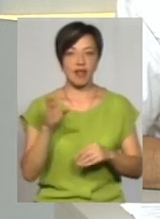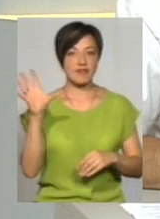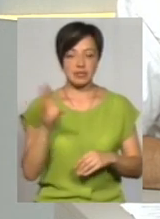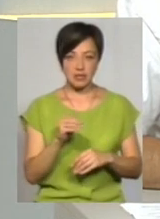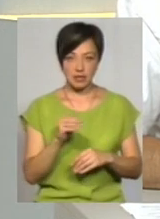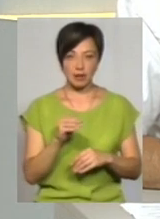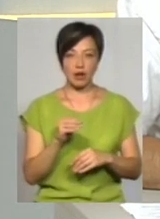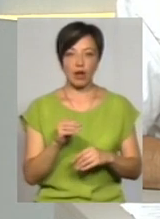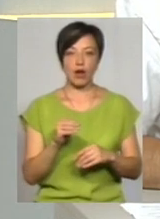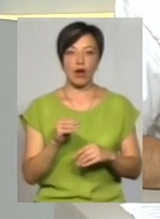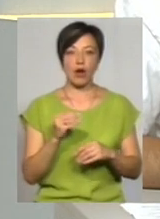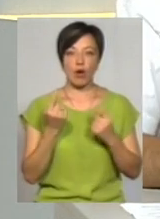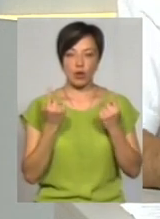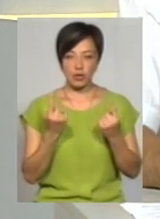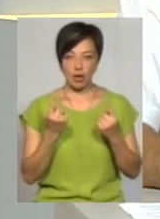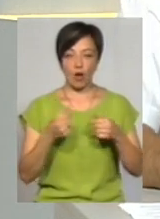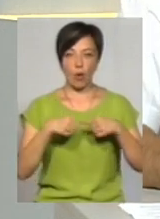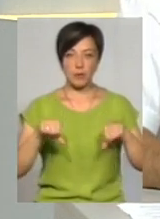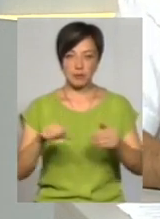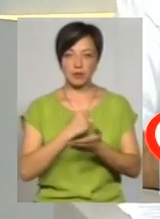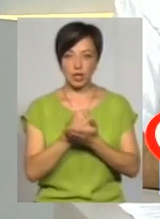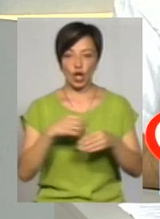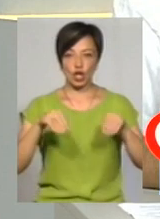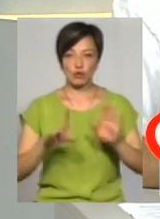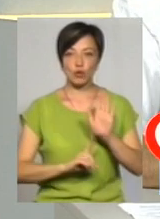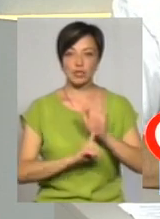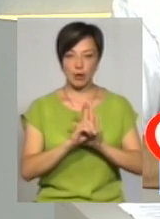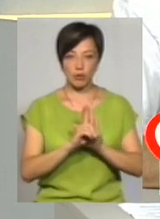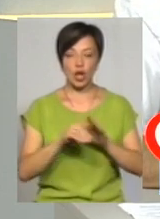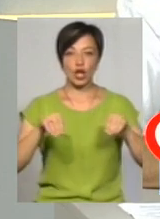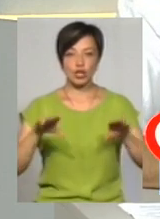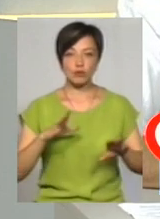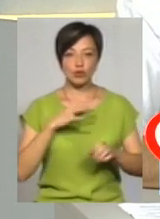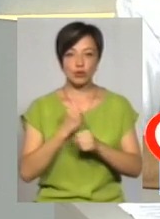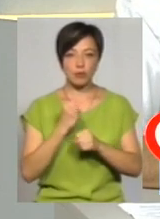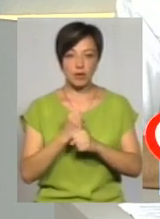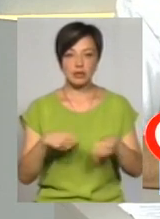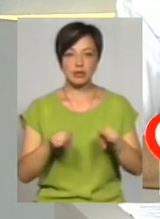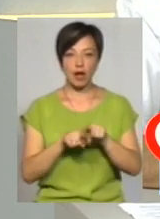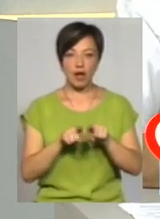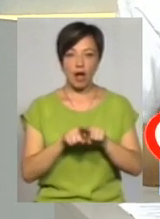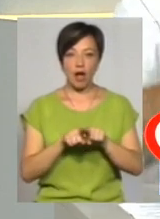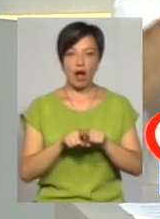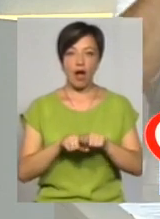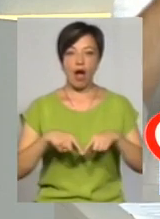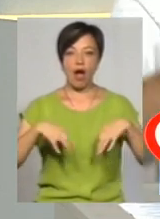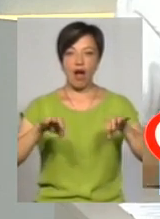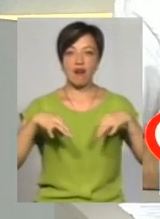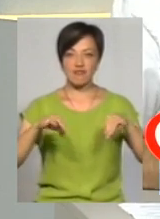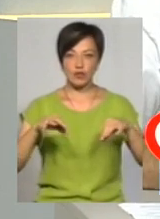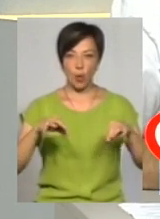Одна з таких, коли комісія приймала рішення про запуск, одно з рішень було те, щоб зробити так, як на автомагістралях, отакі